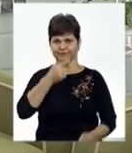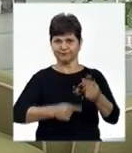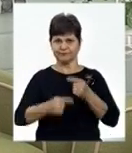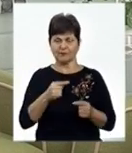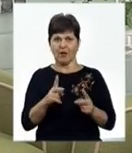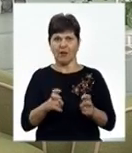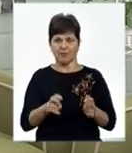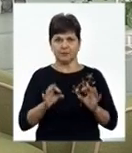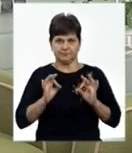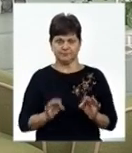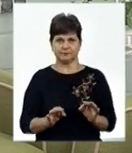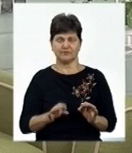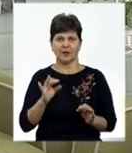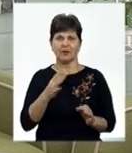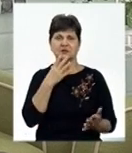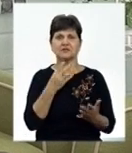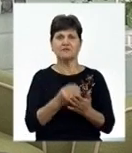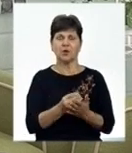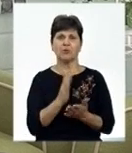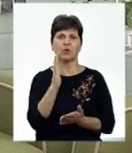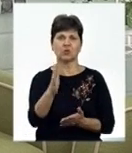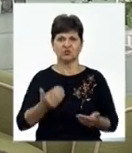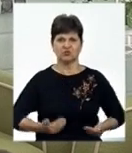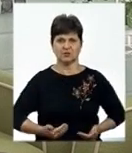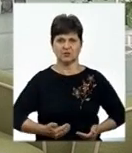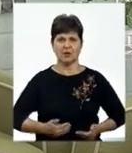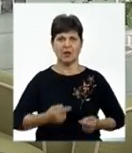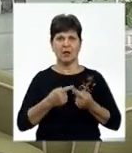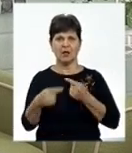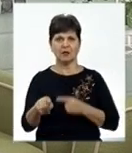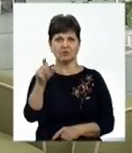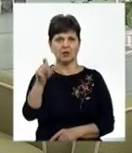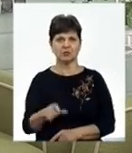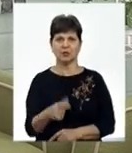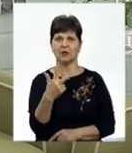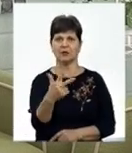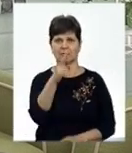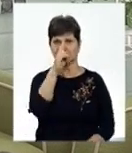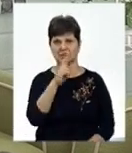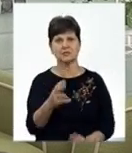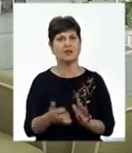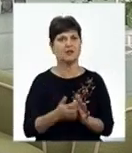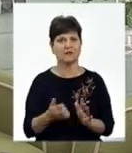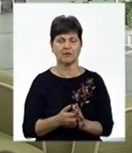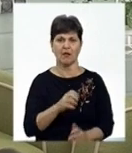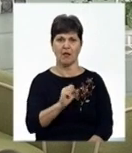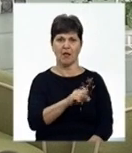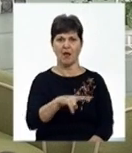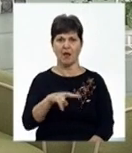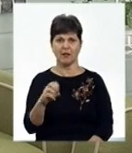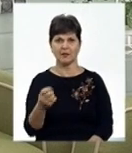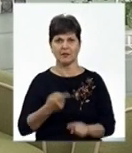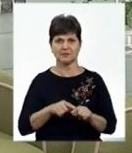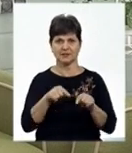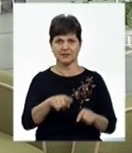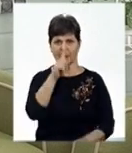і вибудувати стратегію свого подальшого життя. Іншій людині може не хватити трьох місяців. Але ми за